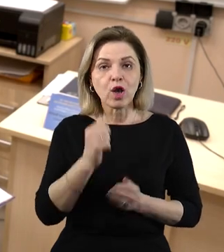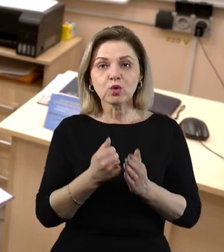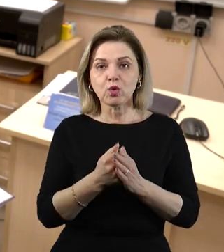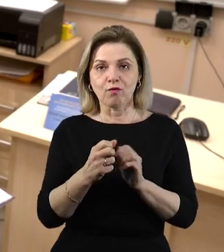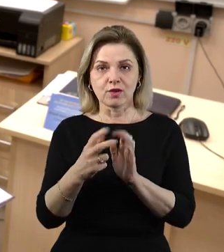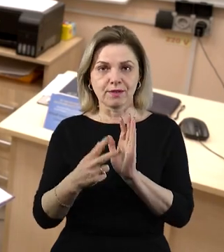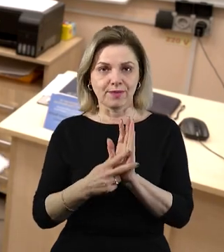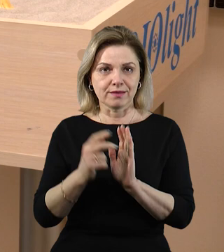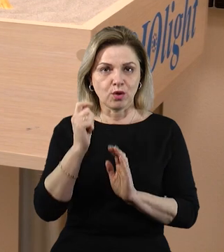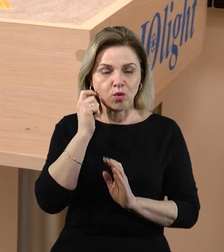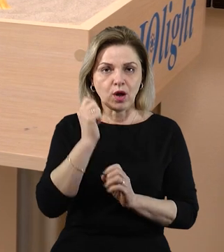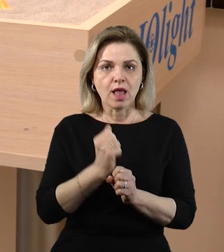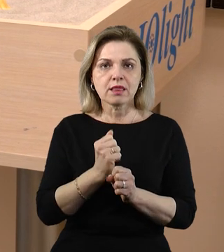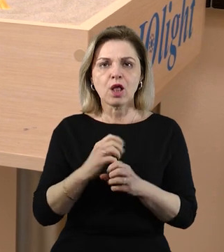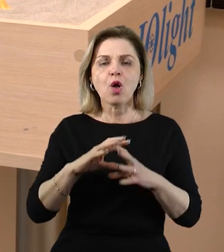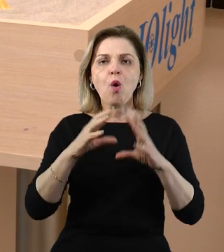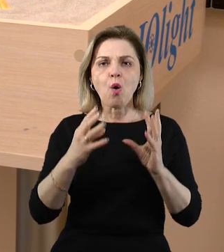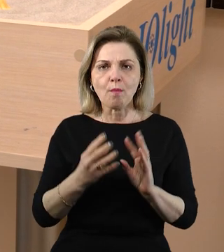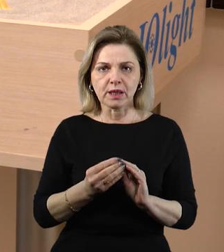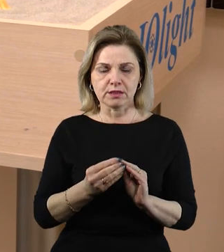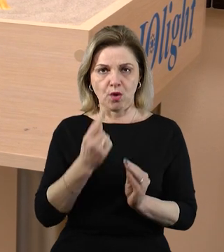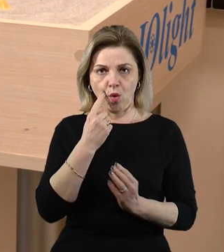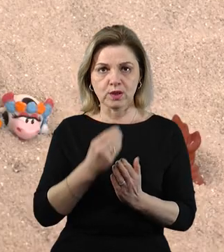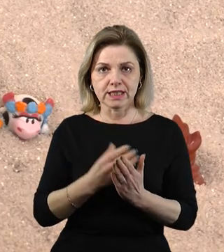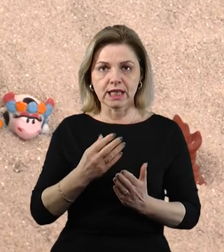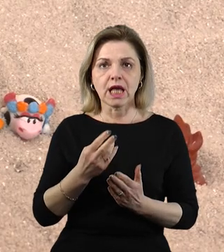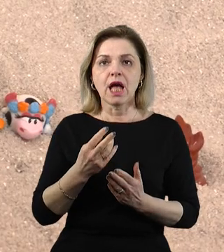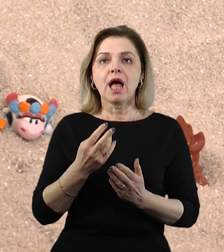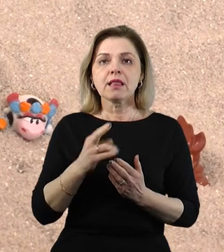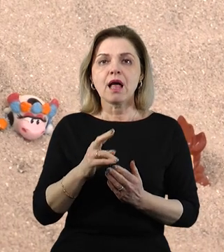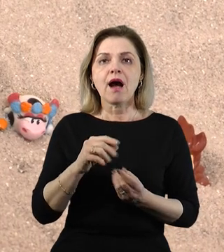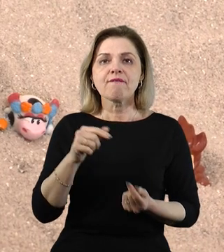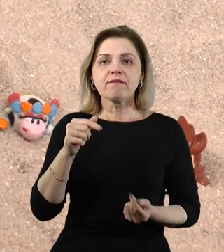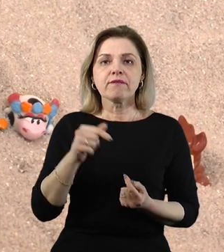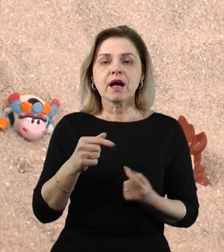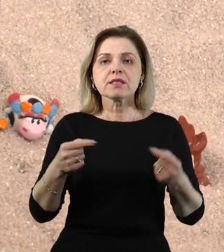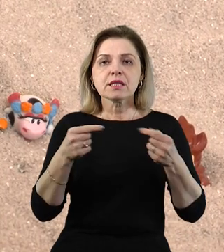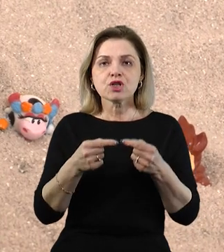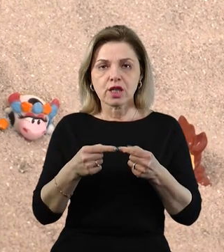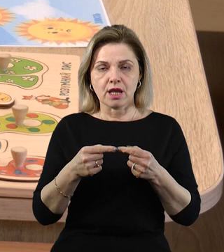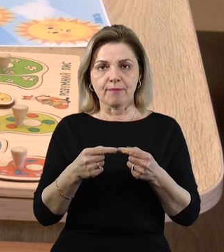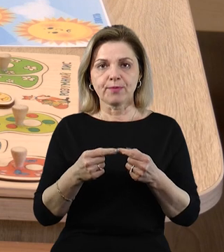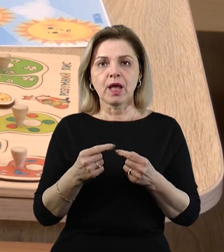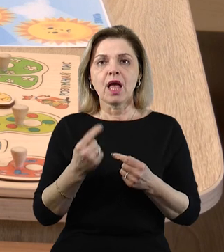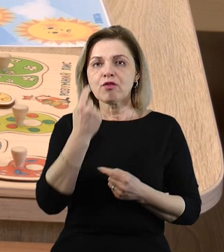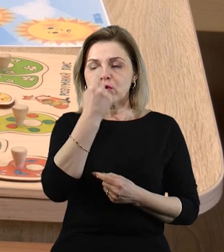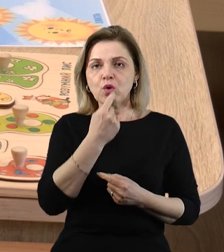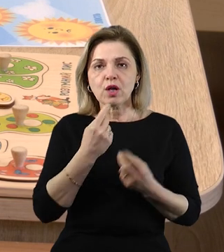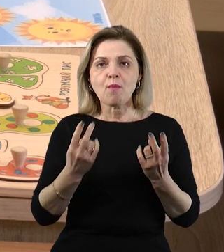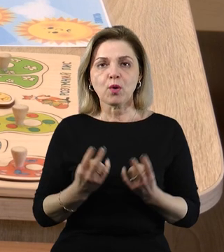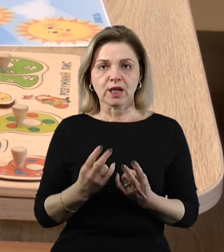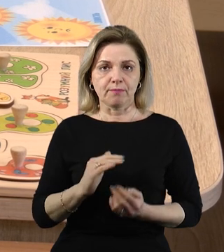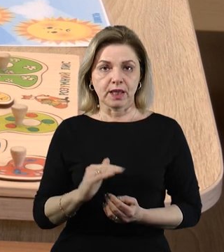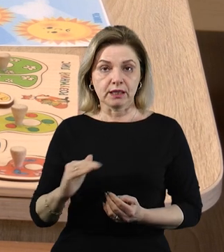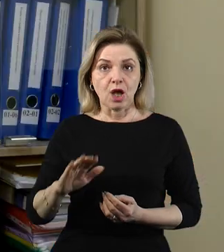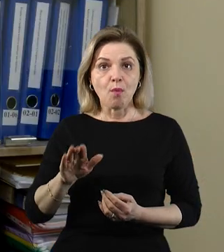Ми робимо комплексну оцінку для визначення освітніх потреб дитини. І потім ми, після того,